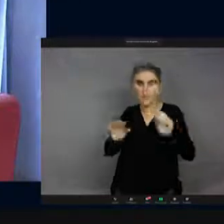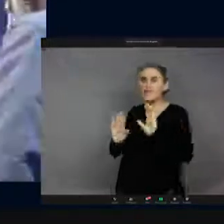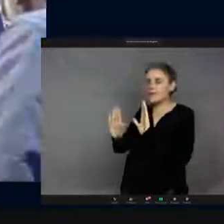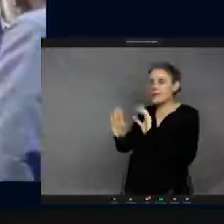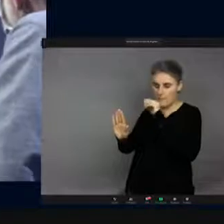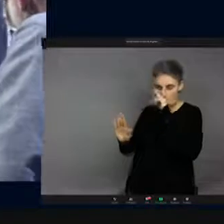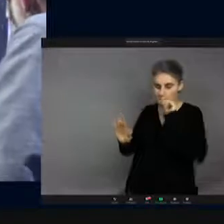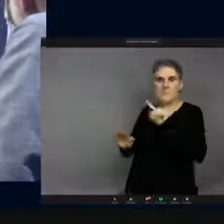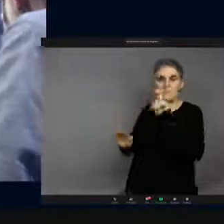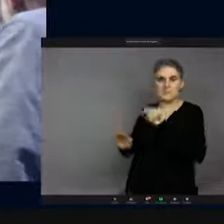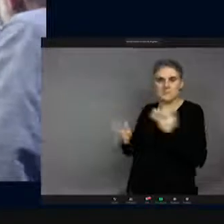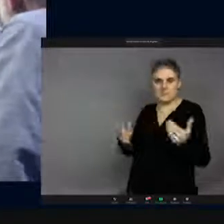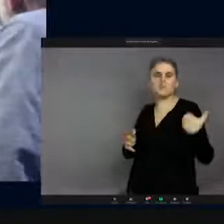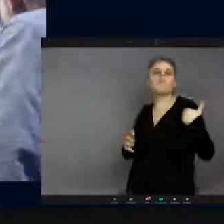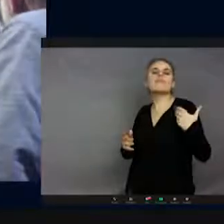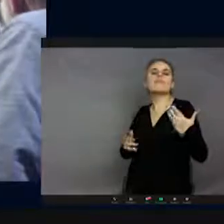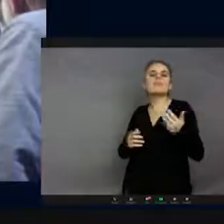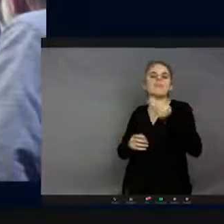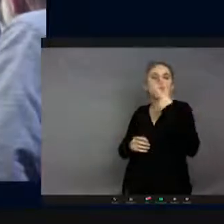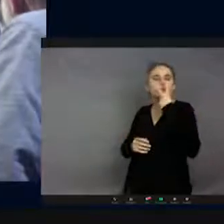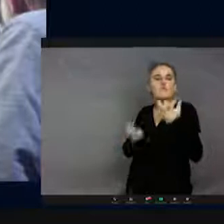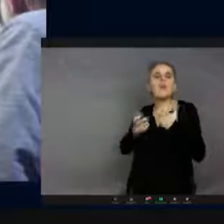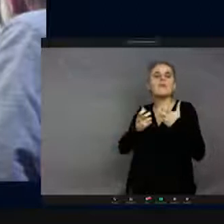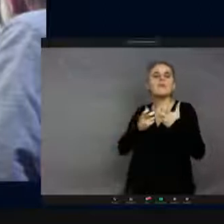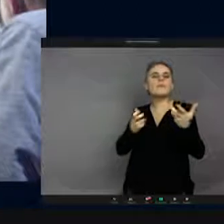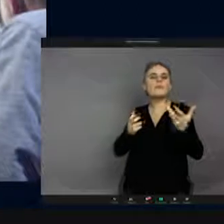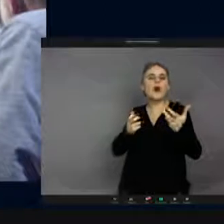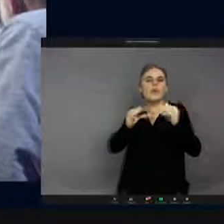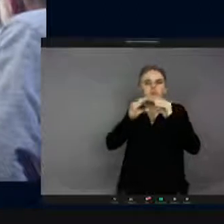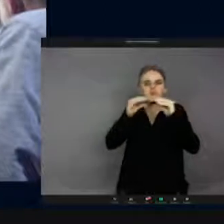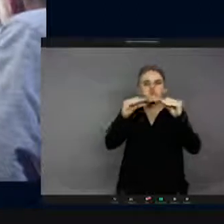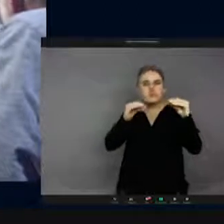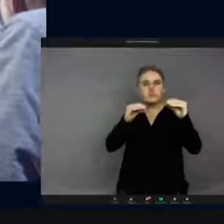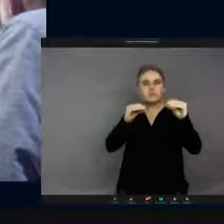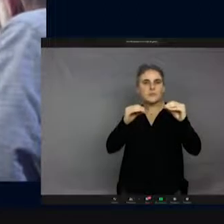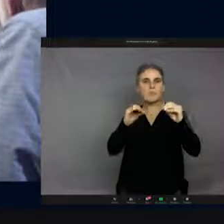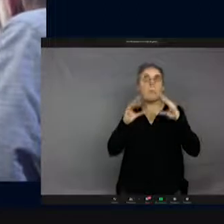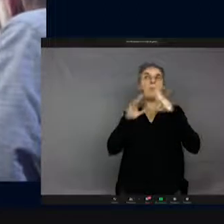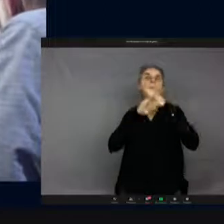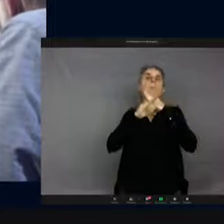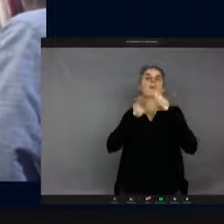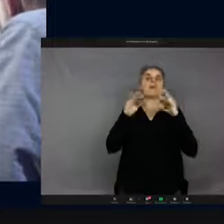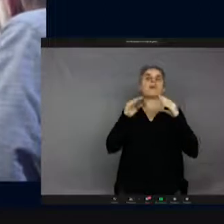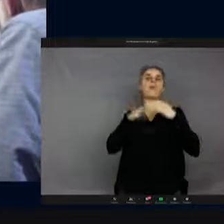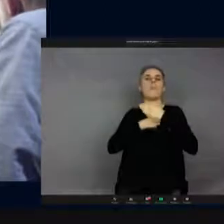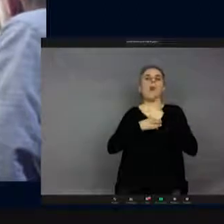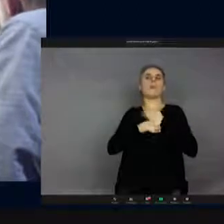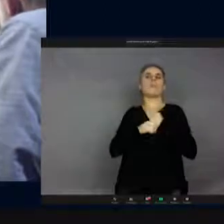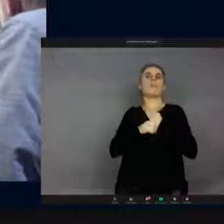un peu... Non, La question, c'était quand j'imite une tige pour ce que vous disiez sur la lave ou alors les mouches qui se déguisent en abeilles. Est-ce que c'est